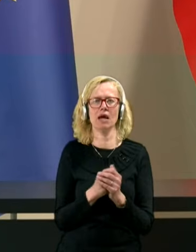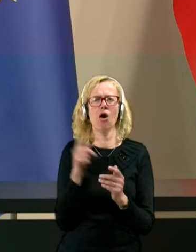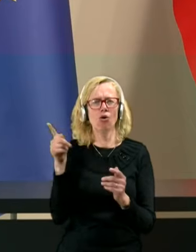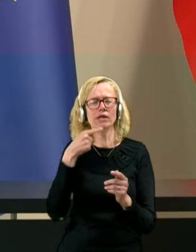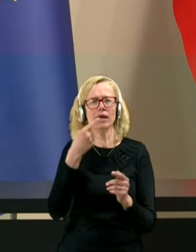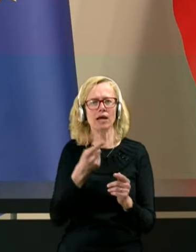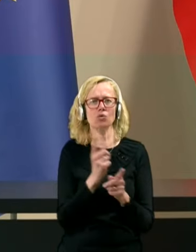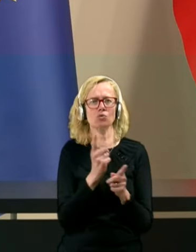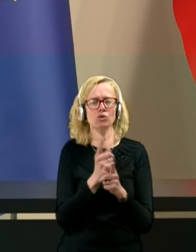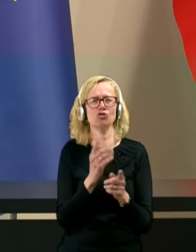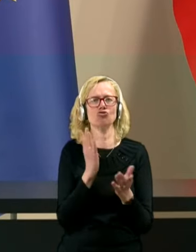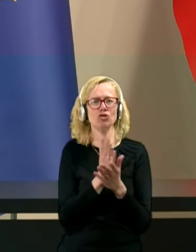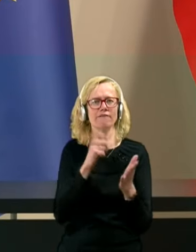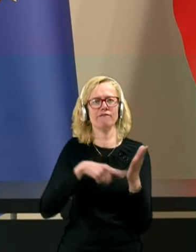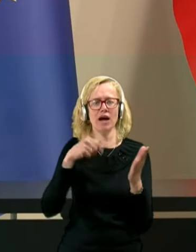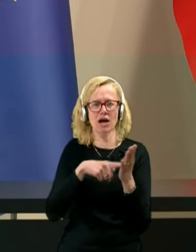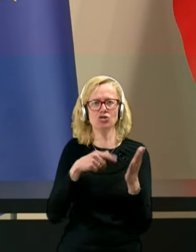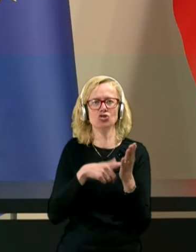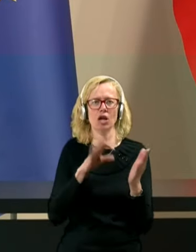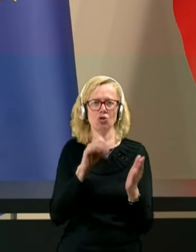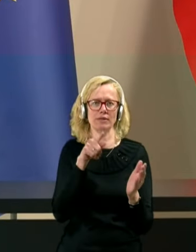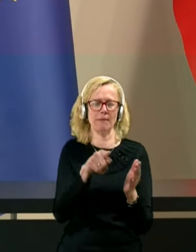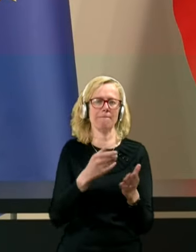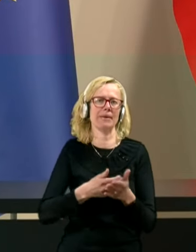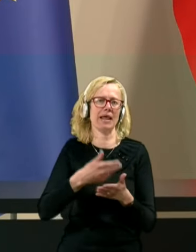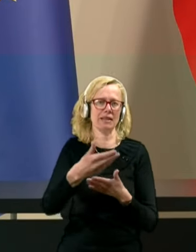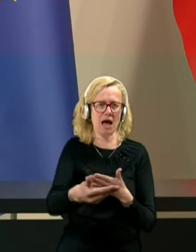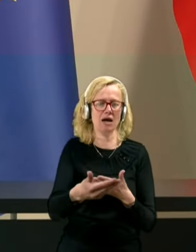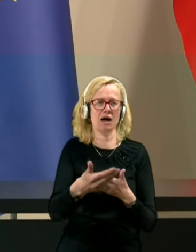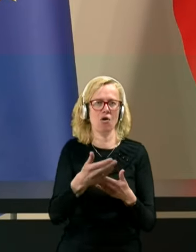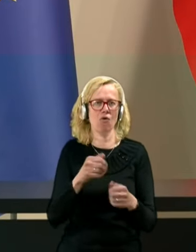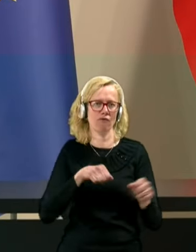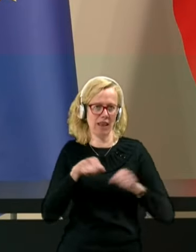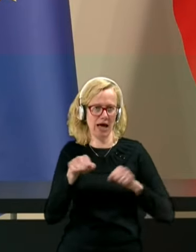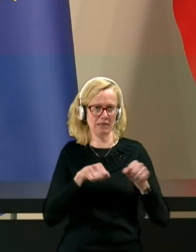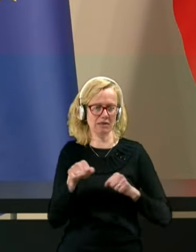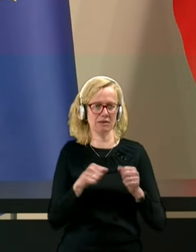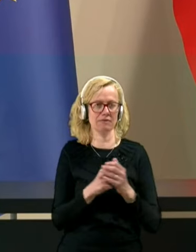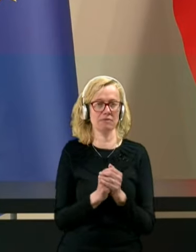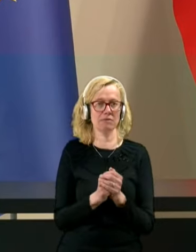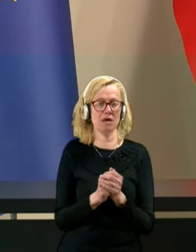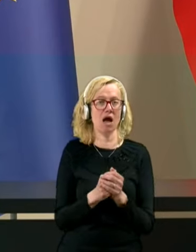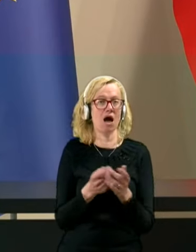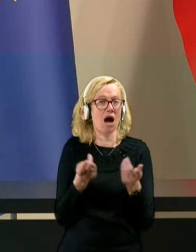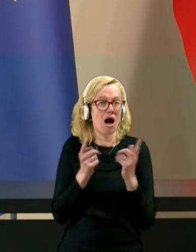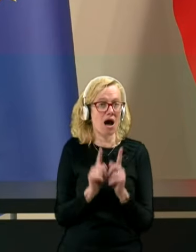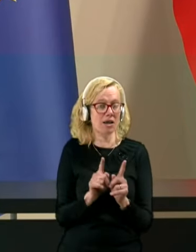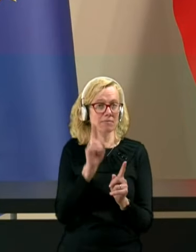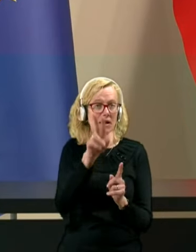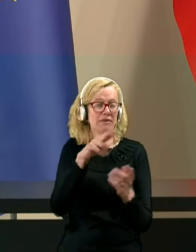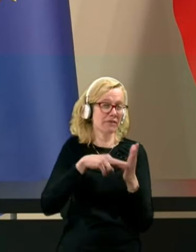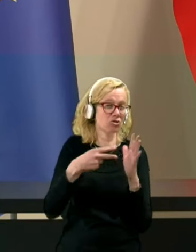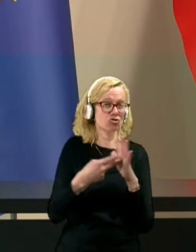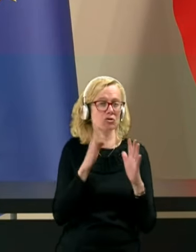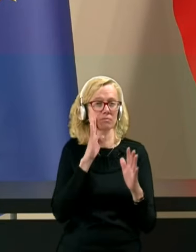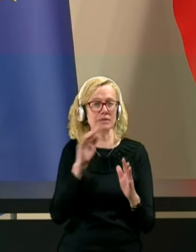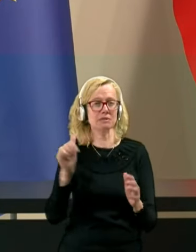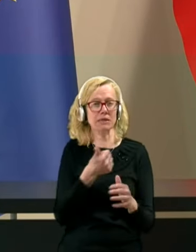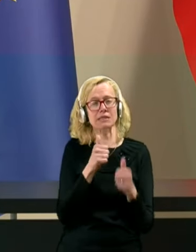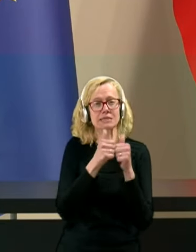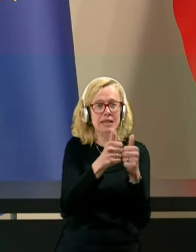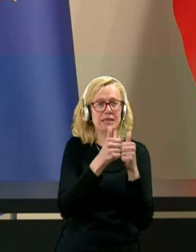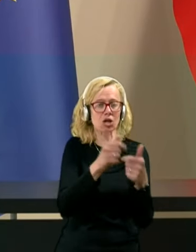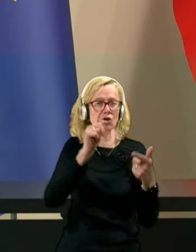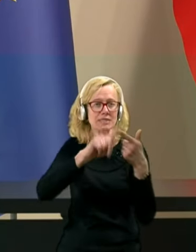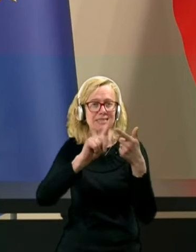že večkrat, da je to že večkrat predlagal tudi vladi. Torej, sebi lahko imate v načrtu, da bi se spet sledilo stikom,